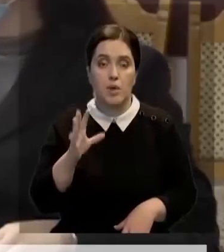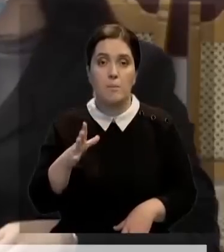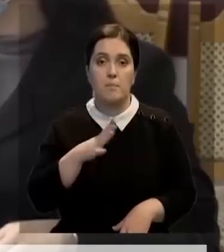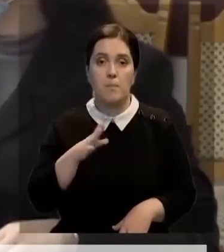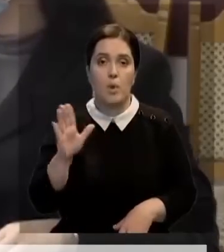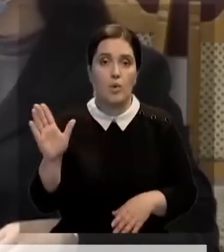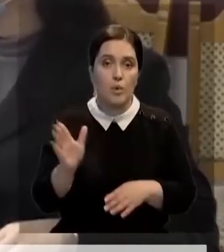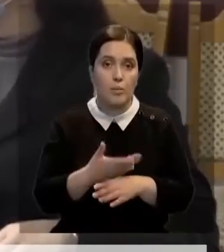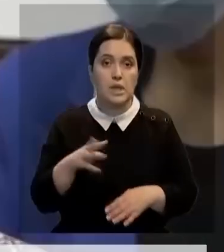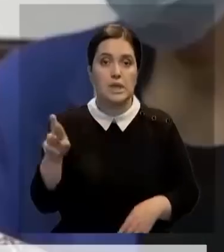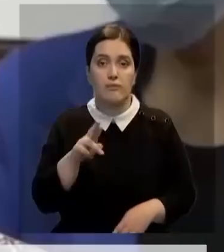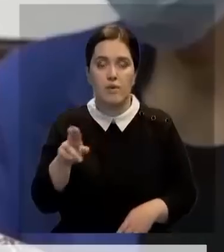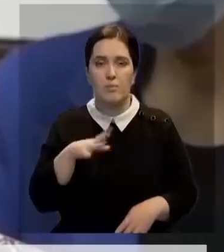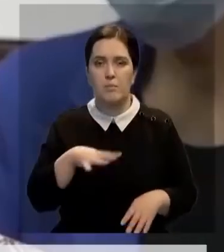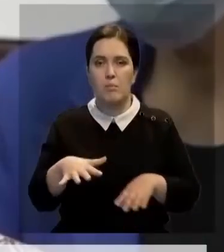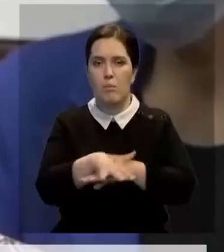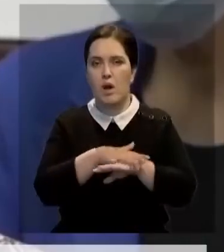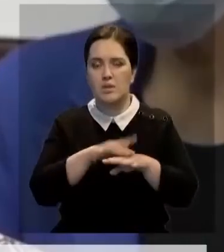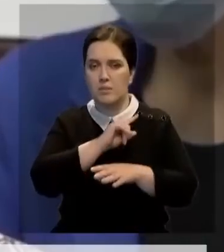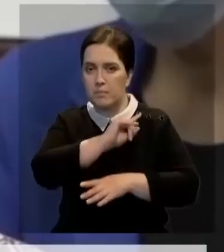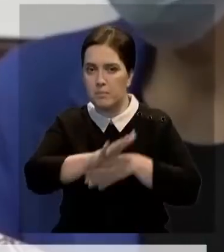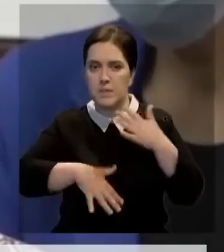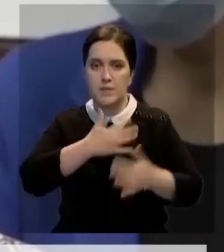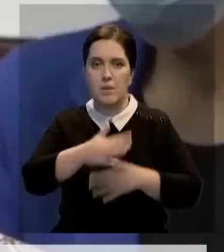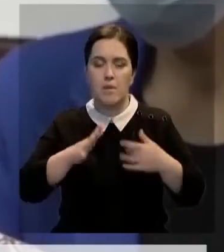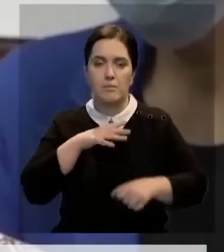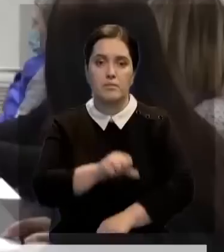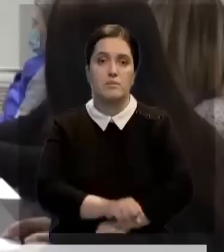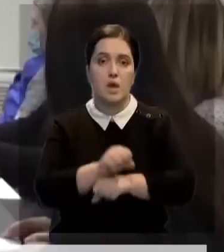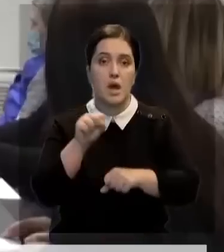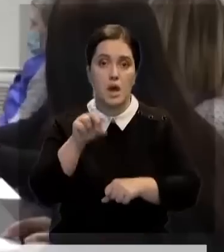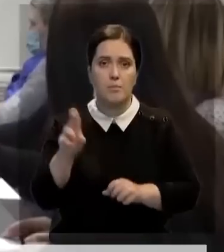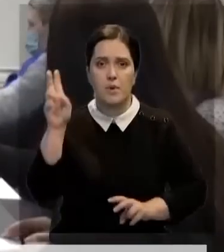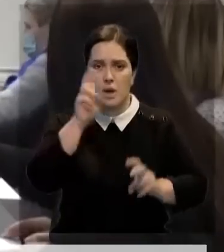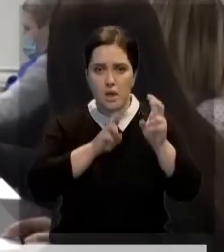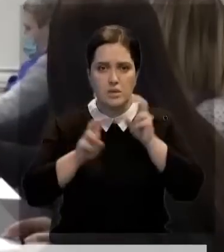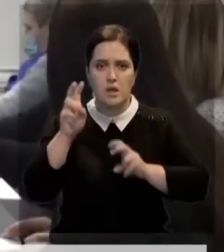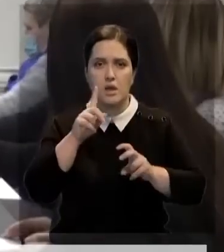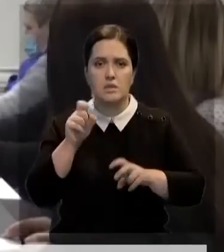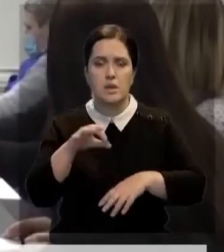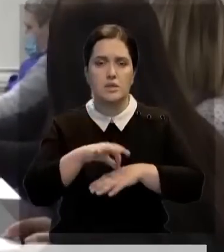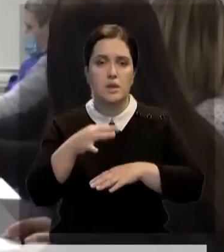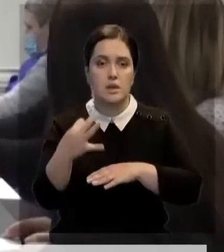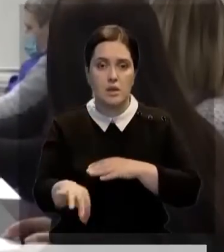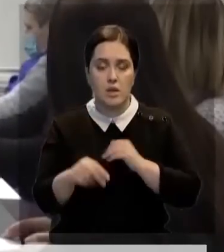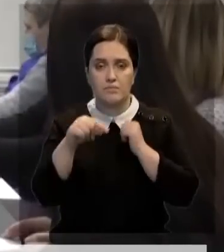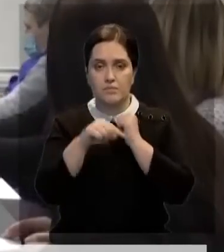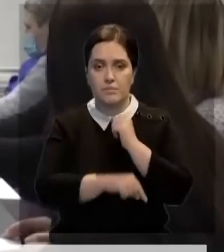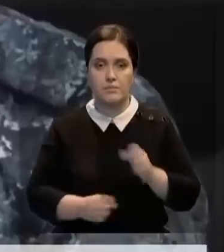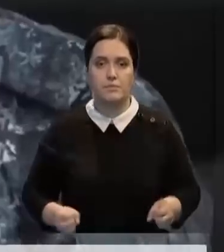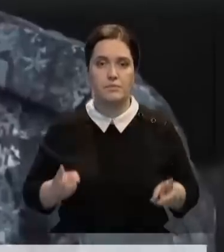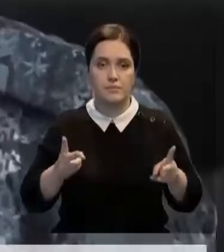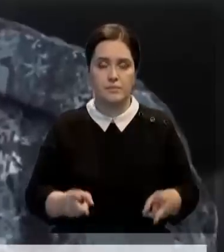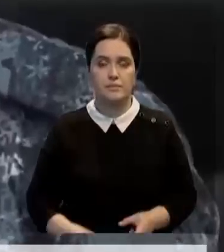был снят с должности в январе после массовых беспорядков в стране. С апреля его разыскивали за совершение особо тяжкого коррупционного